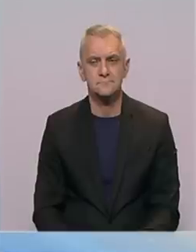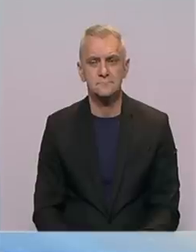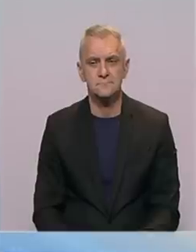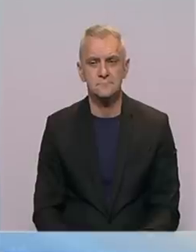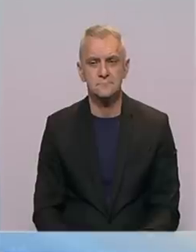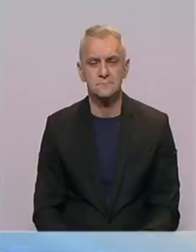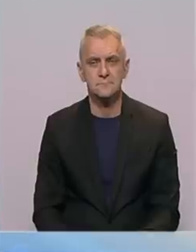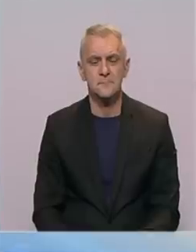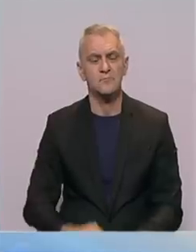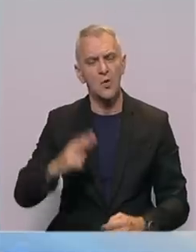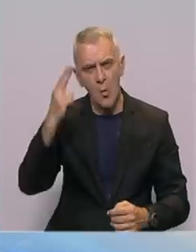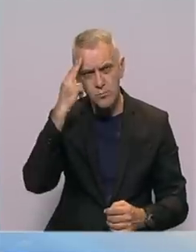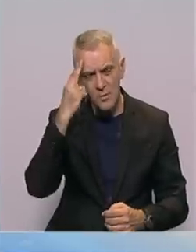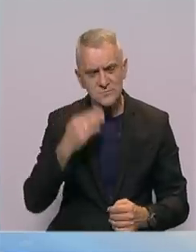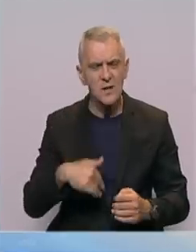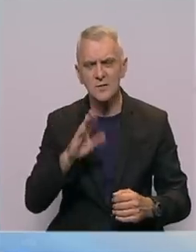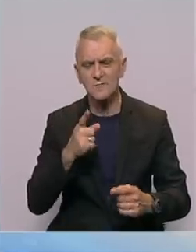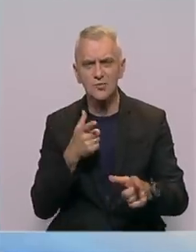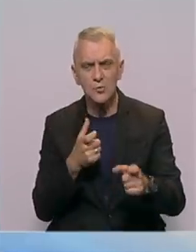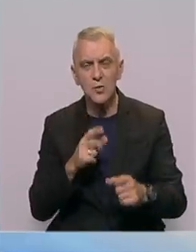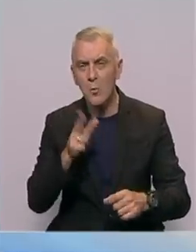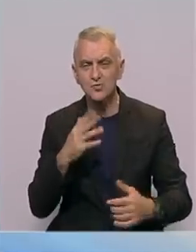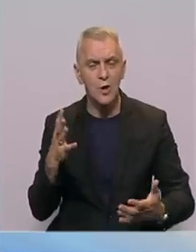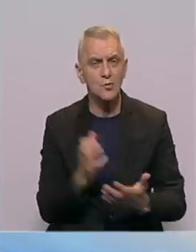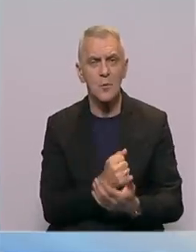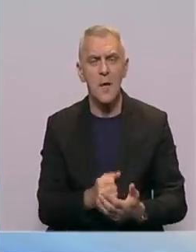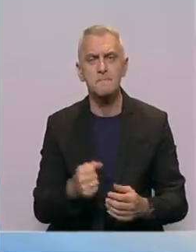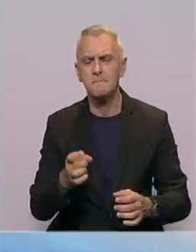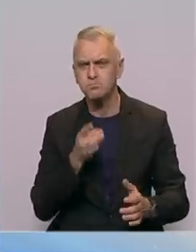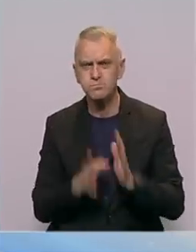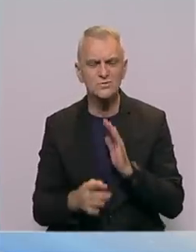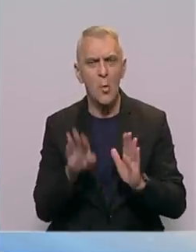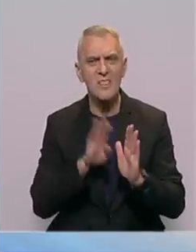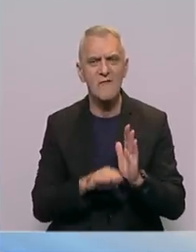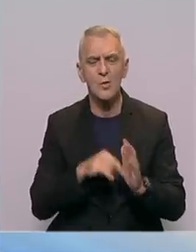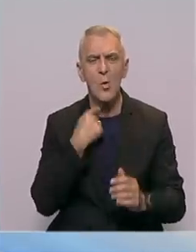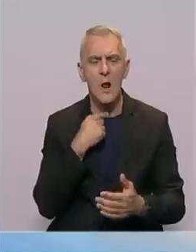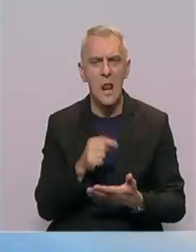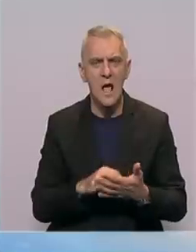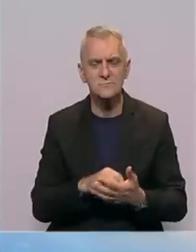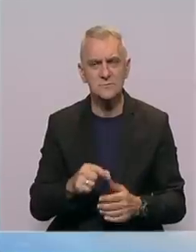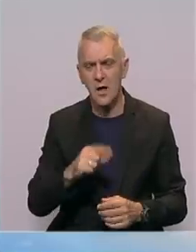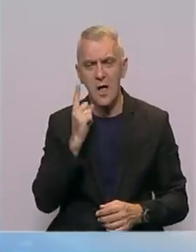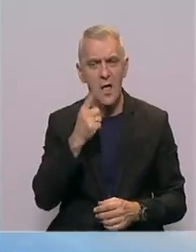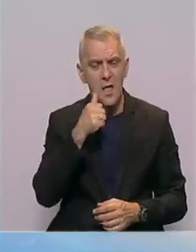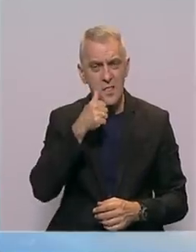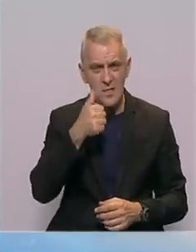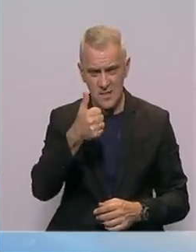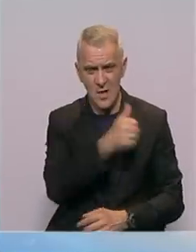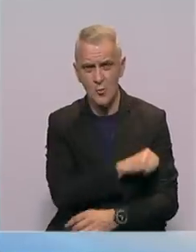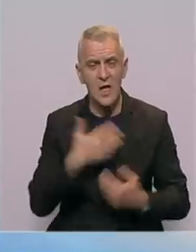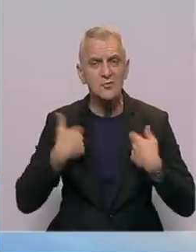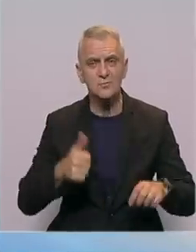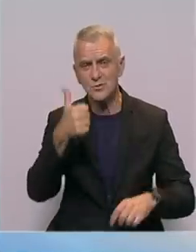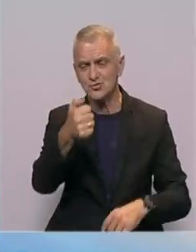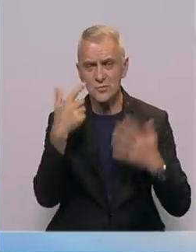Populizam je najlakše oružje, ali možete dobiti brze i jeftine glasove. Gubimo ljude svaki dan i u jednoj godini izgubili smo 170.000 ljudi